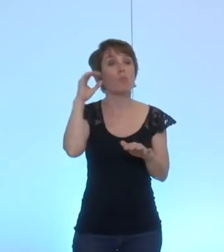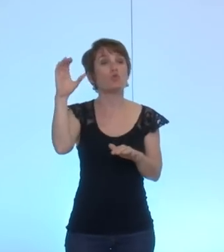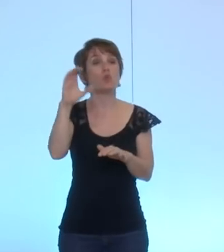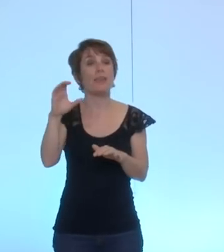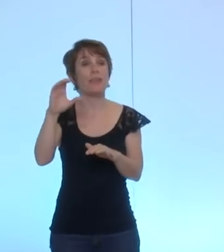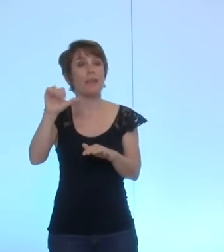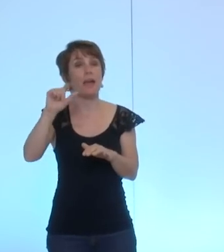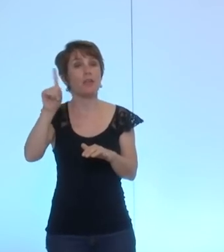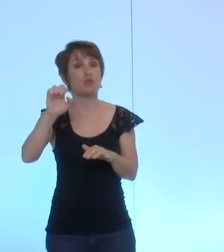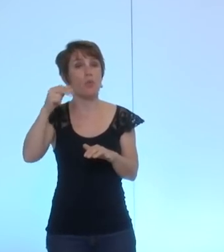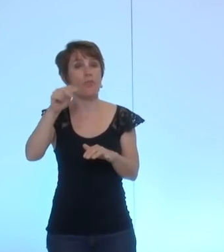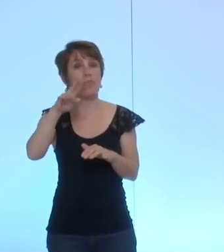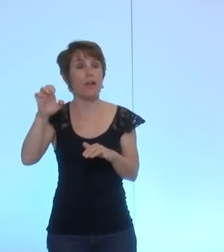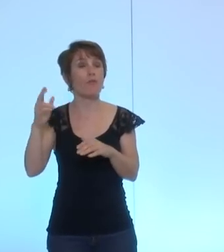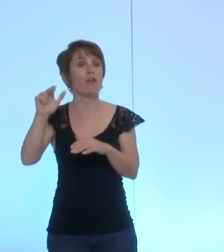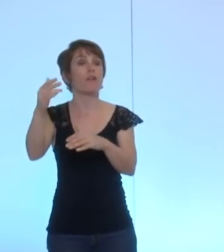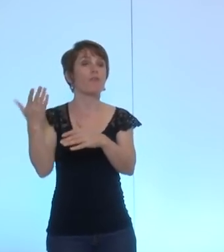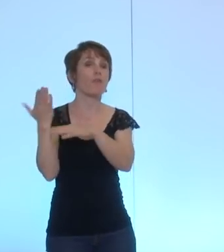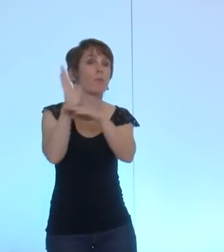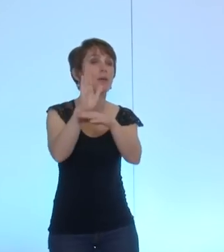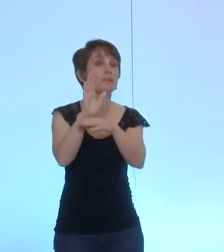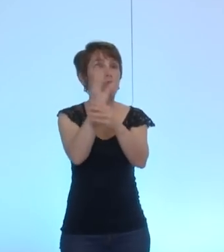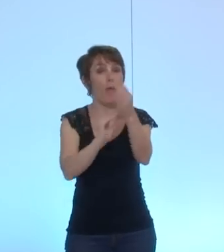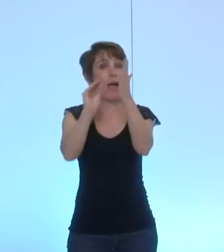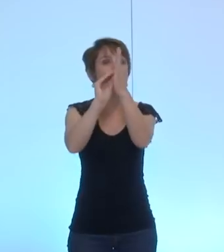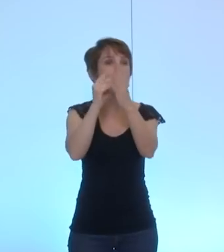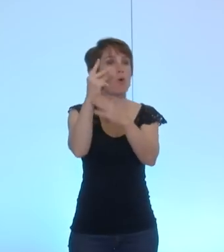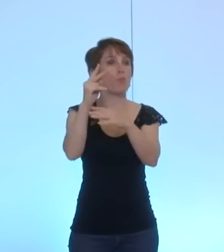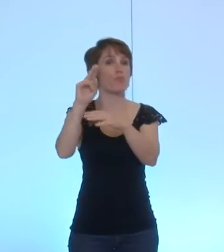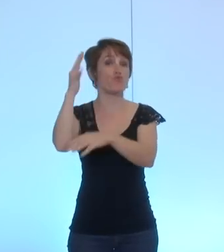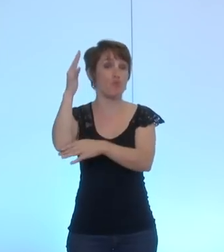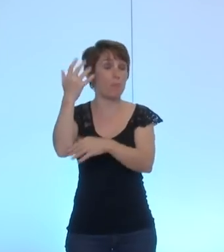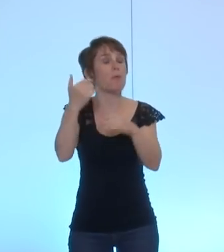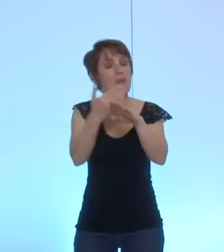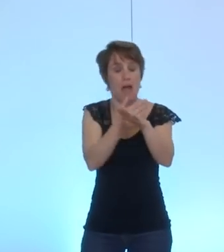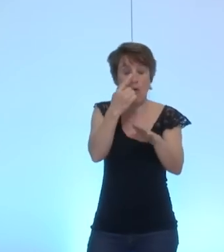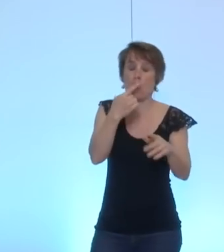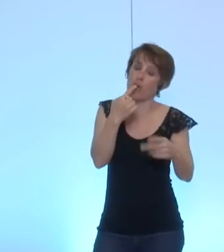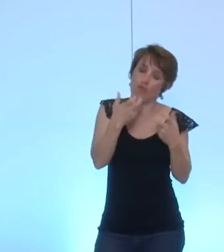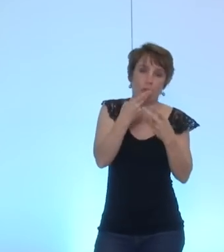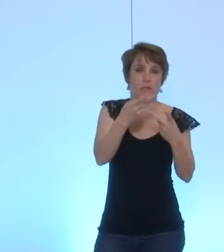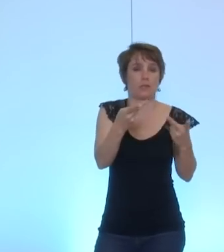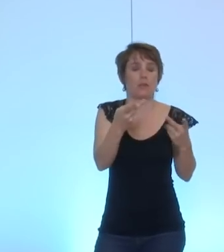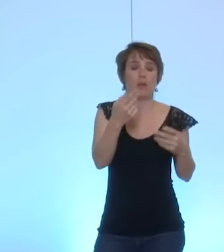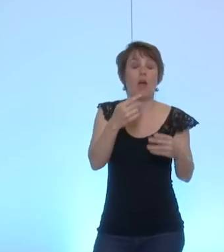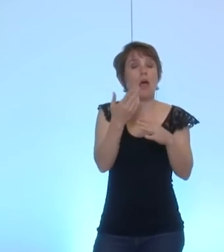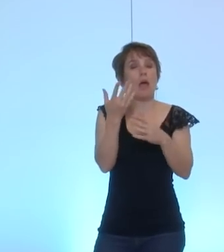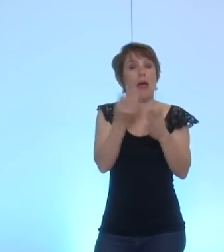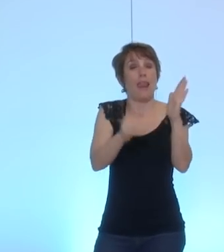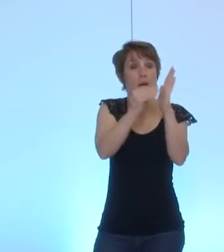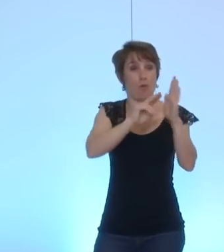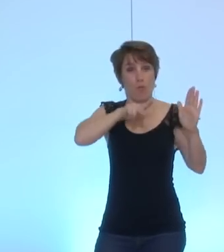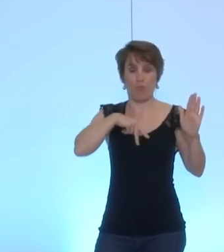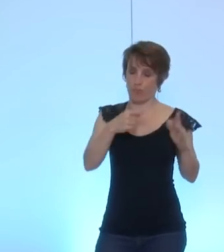présente les amendements présentés par l'UMP, nous semble être un amendement de bon sens. Il faut quand même que nous précisions bien,